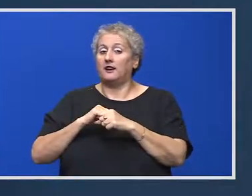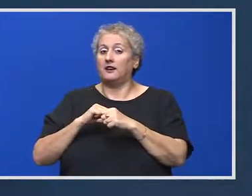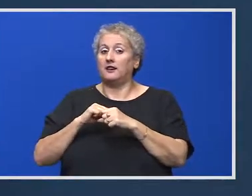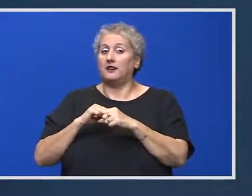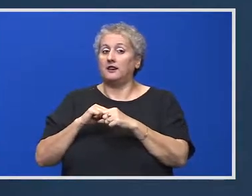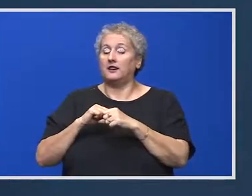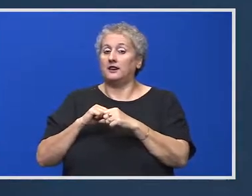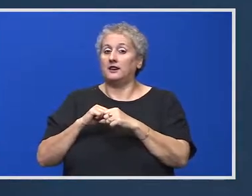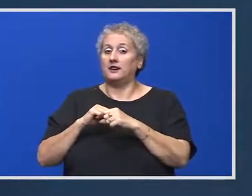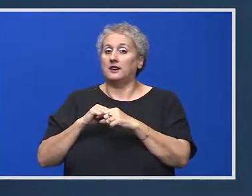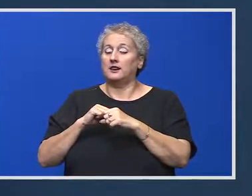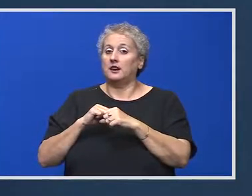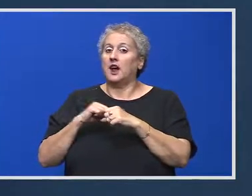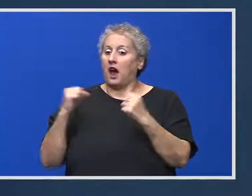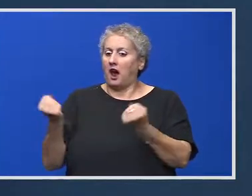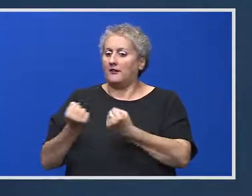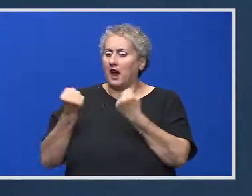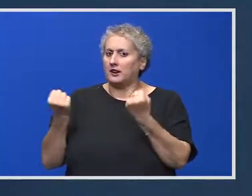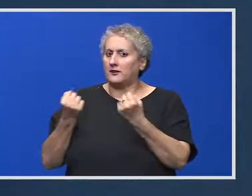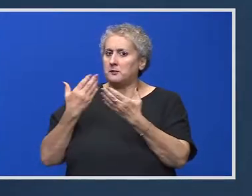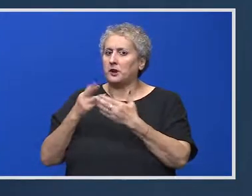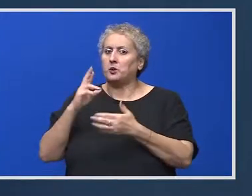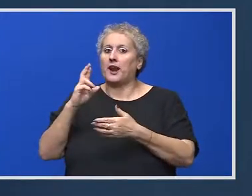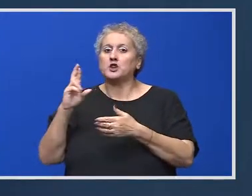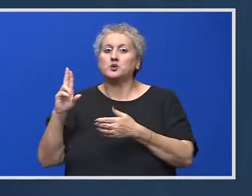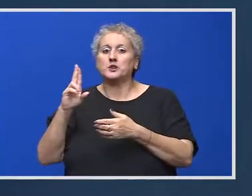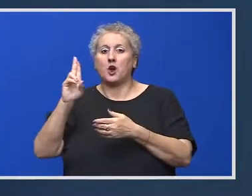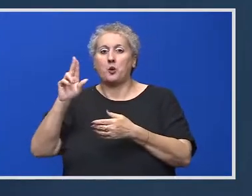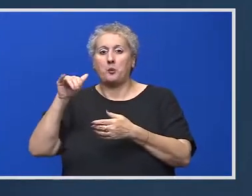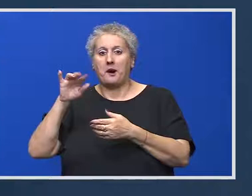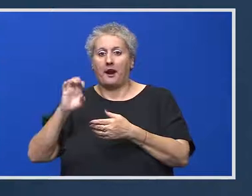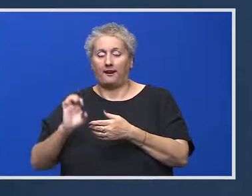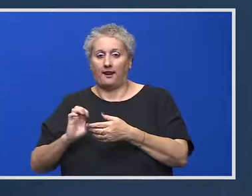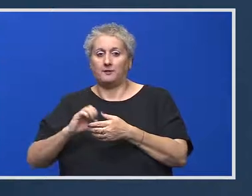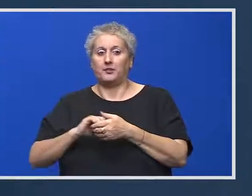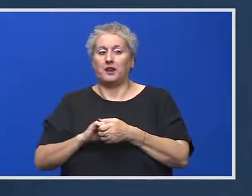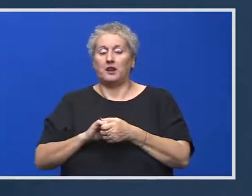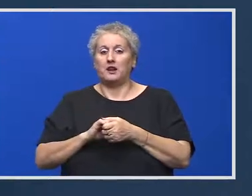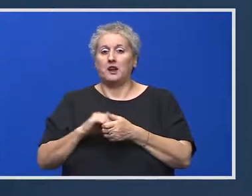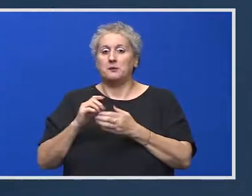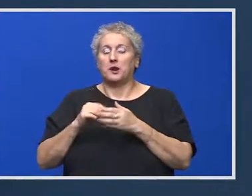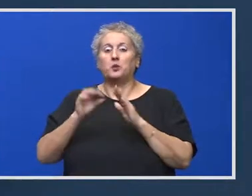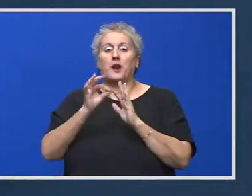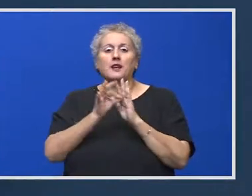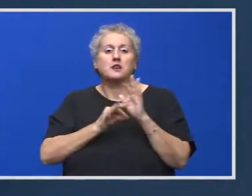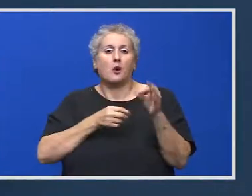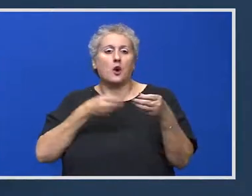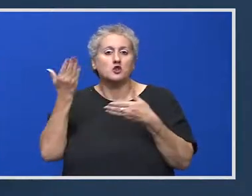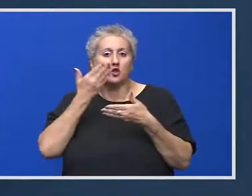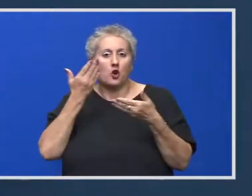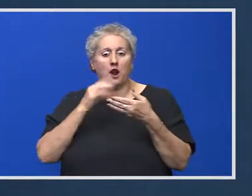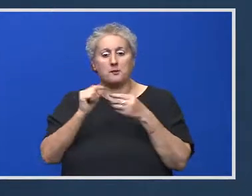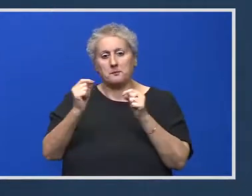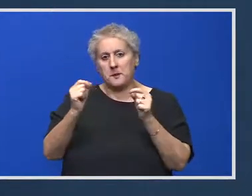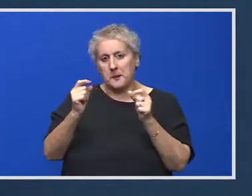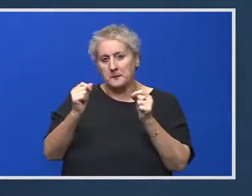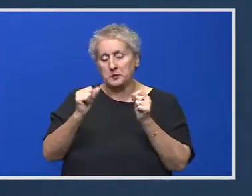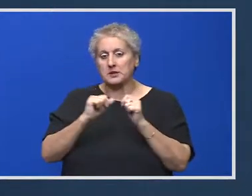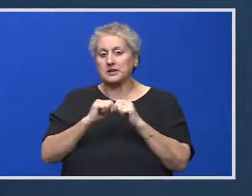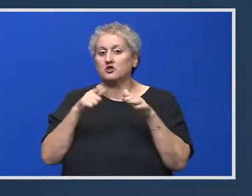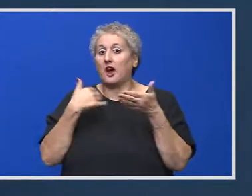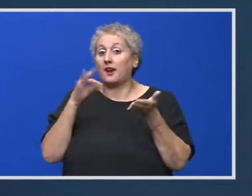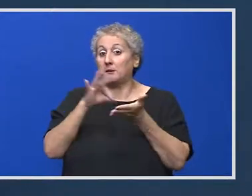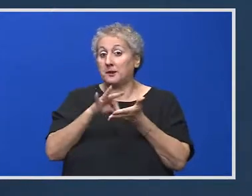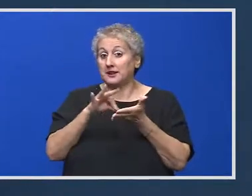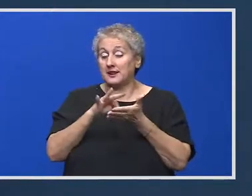pentru asigurarea managementului resurse umane pentru rățeaua școlară. Mai puțin, deci tot ceea ce are și în